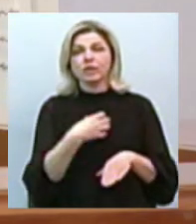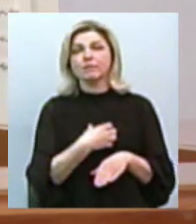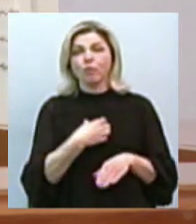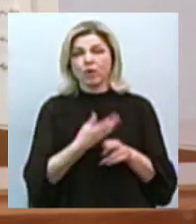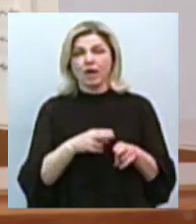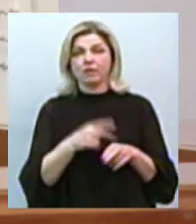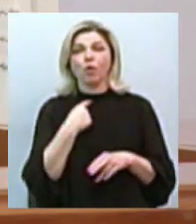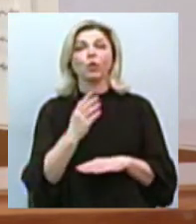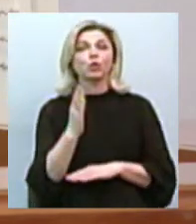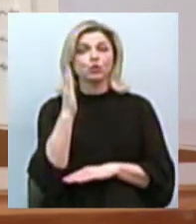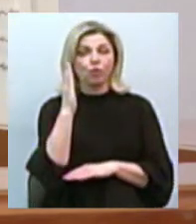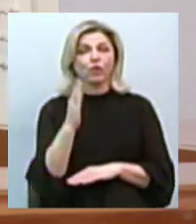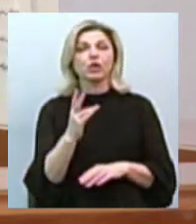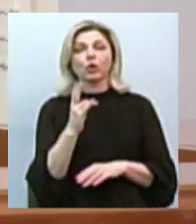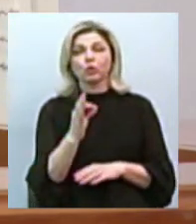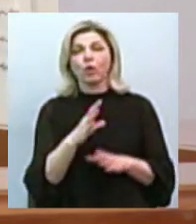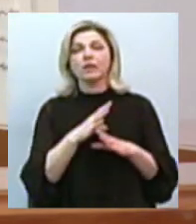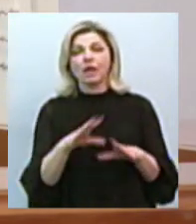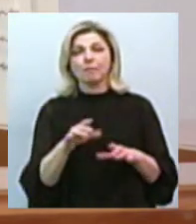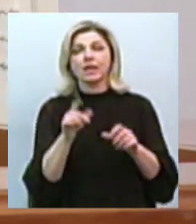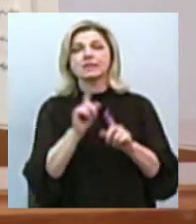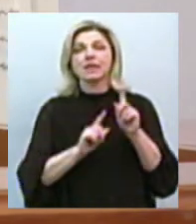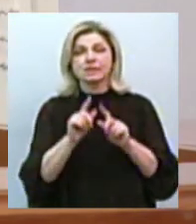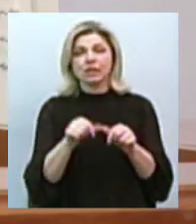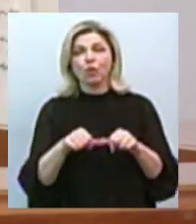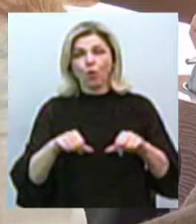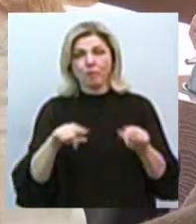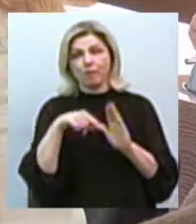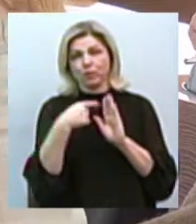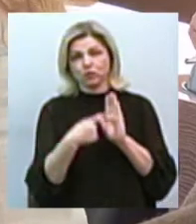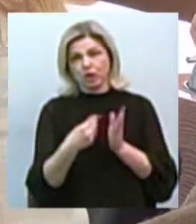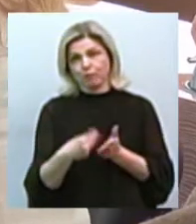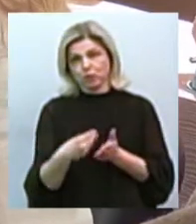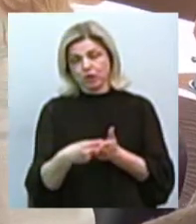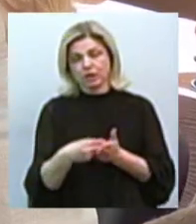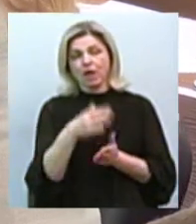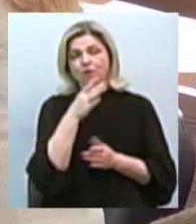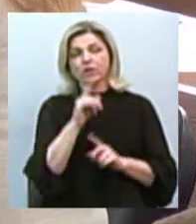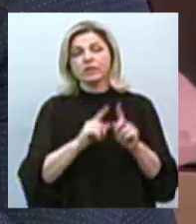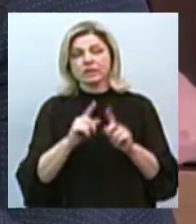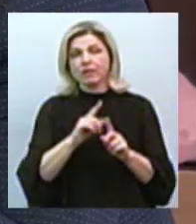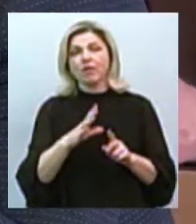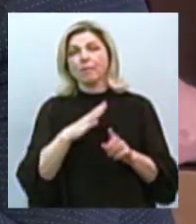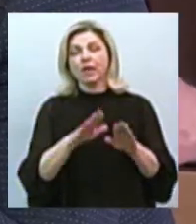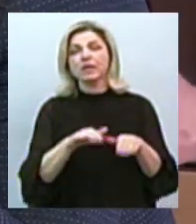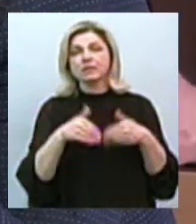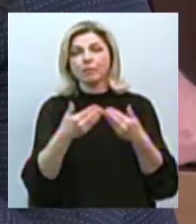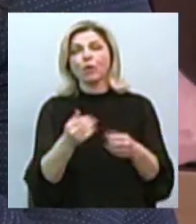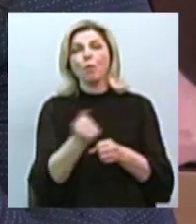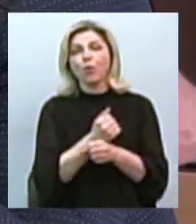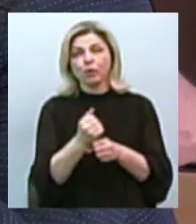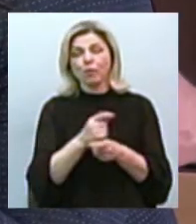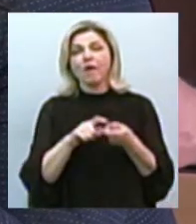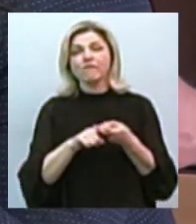проголосовано, однак не було засідання комісії з питань бюджету. Під час засідання голів фракцій було запропоновано на боротьбу із